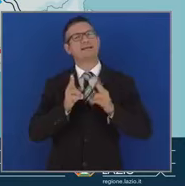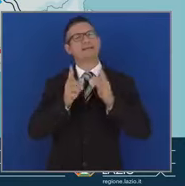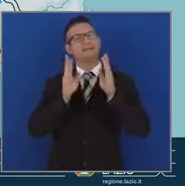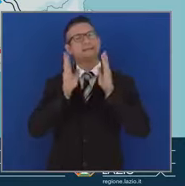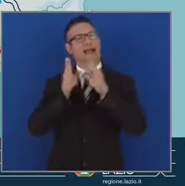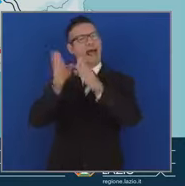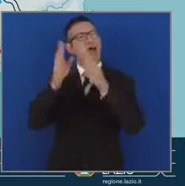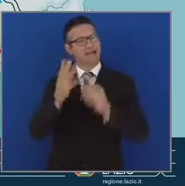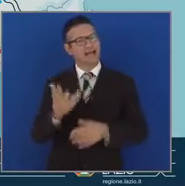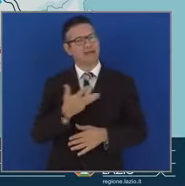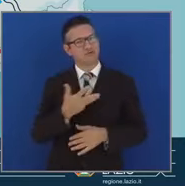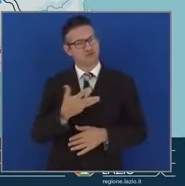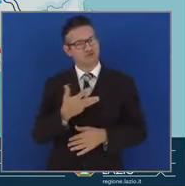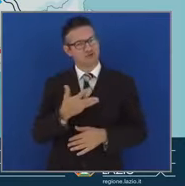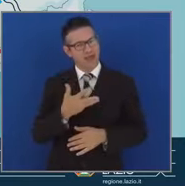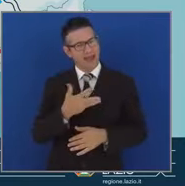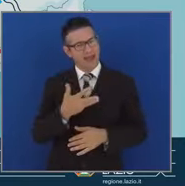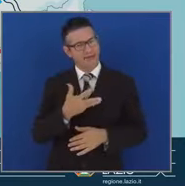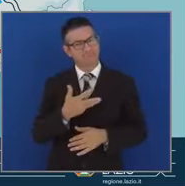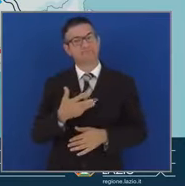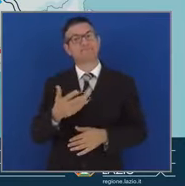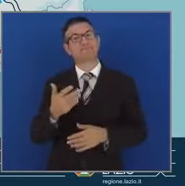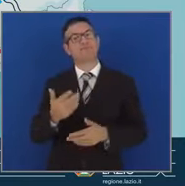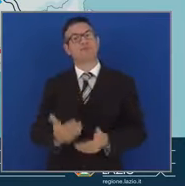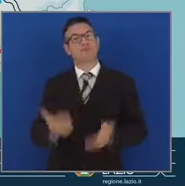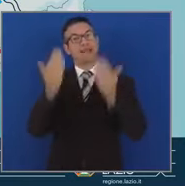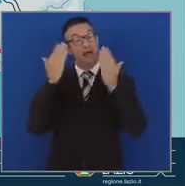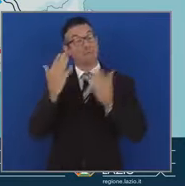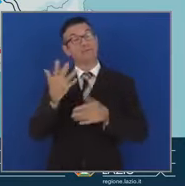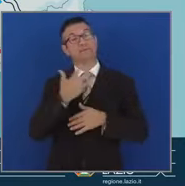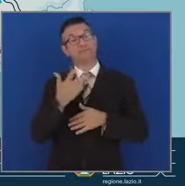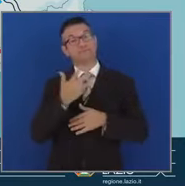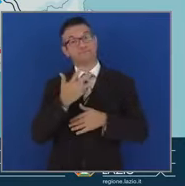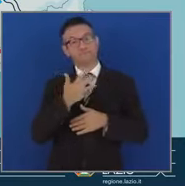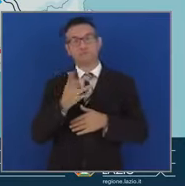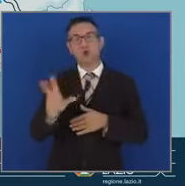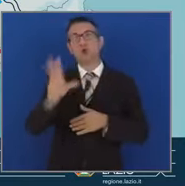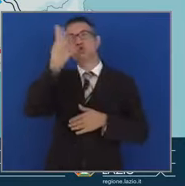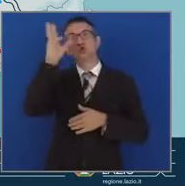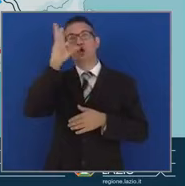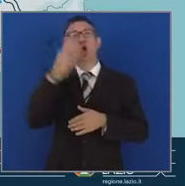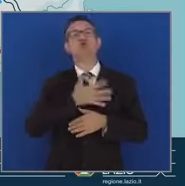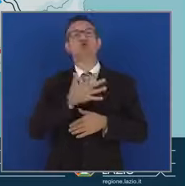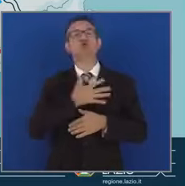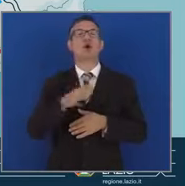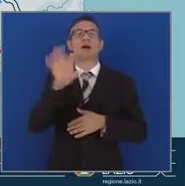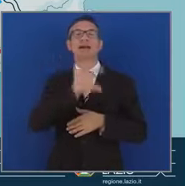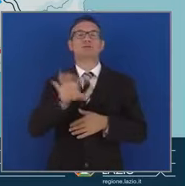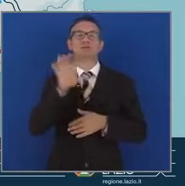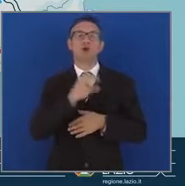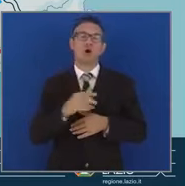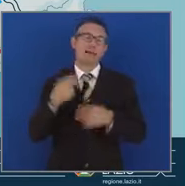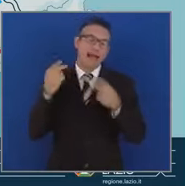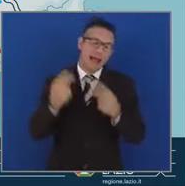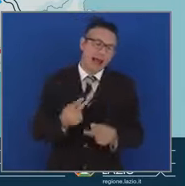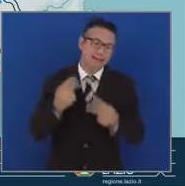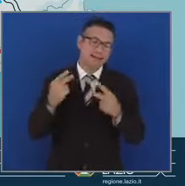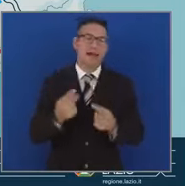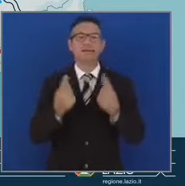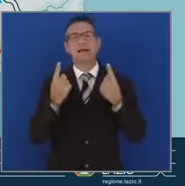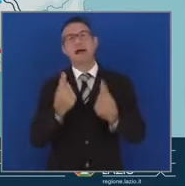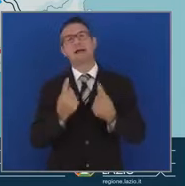prende corpo quello che è stato il sogno della nostra regione per interi decenni e cioè